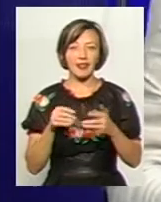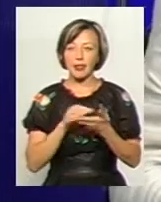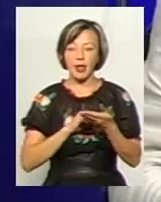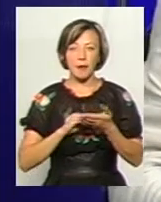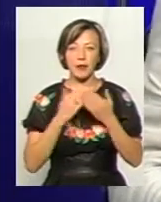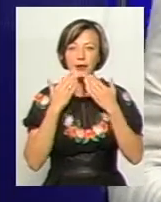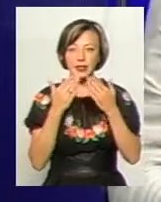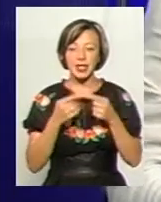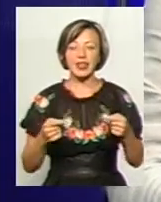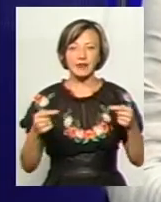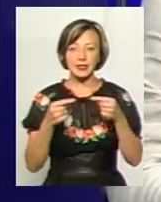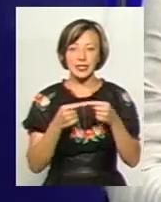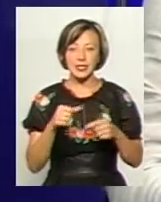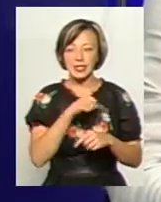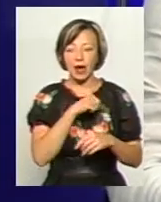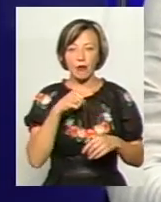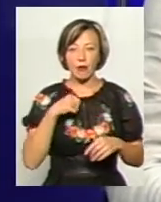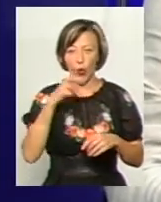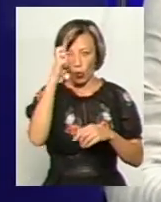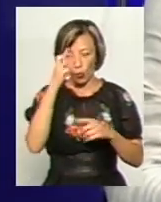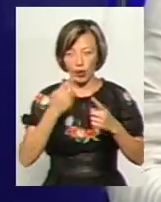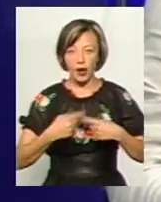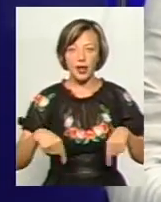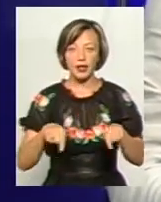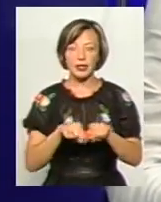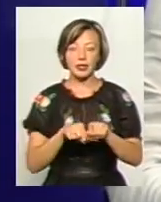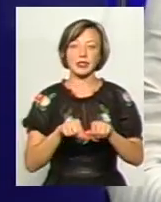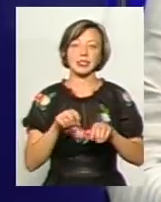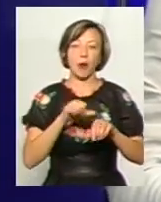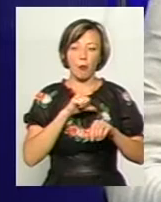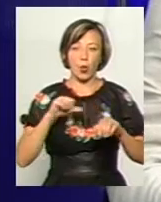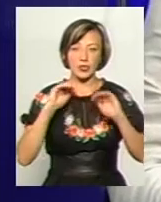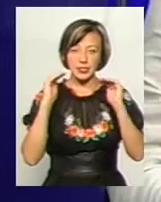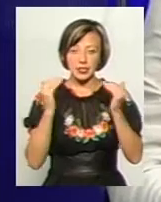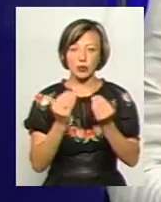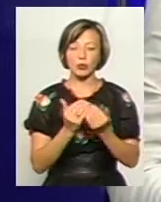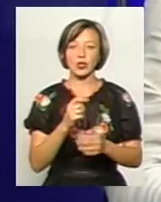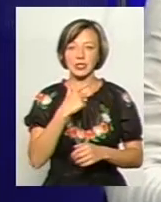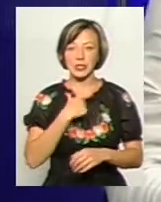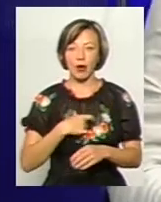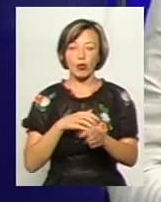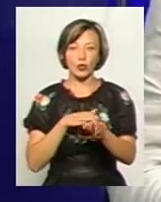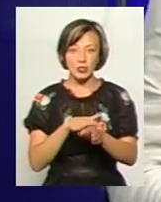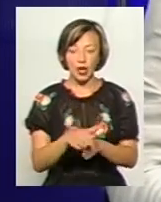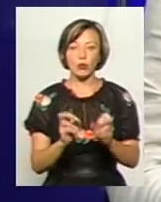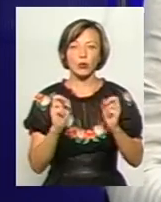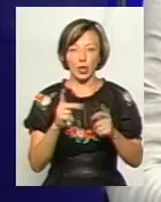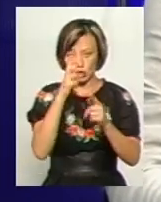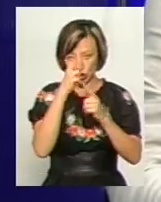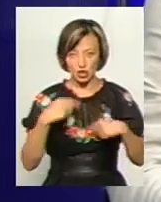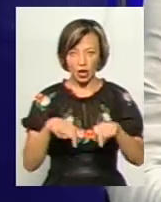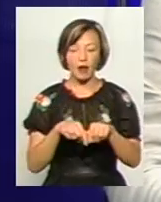ідентифікація самої України, самостійної України, самодостатньої, як держави.